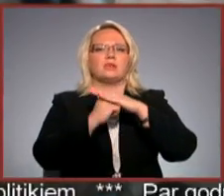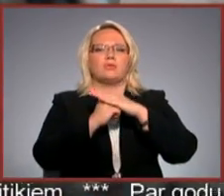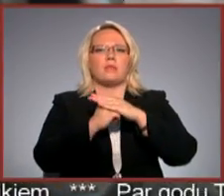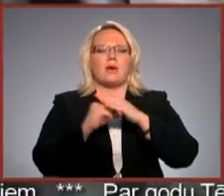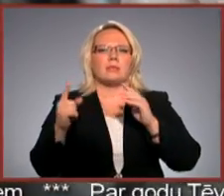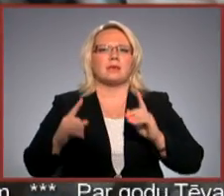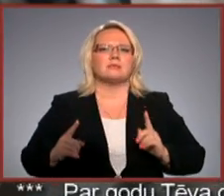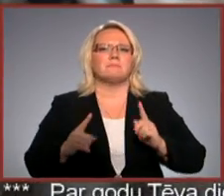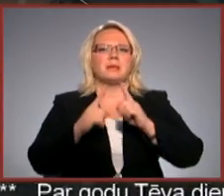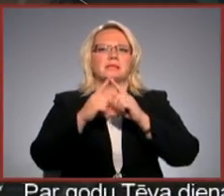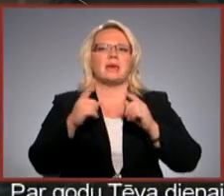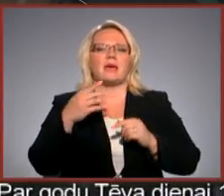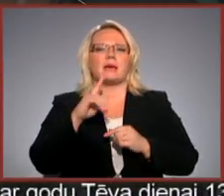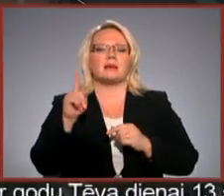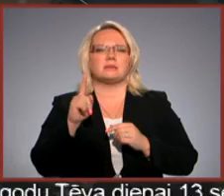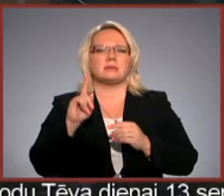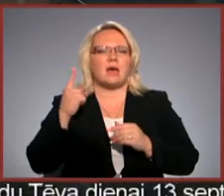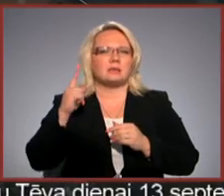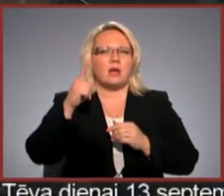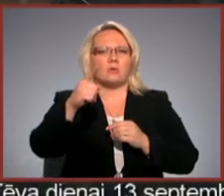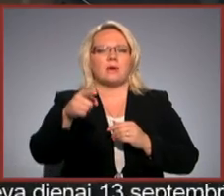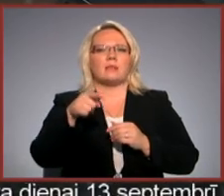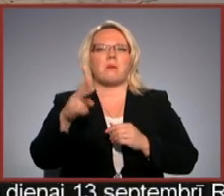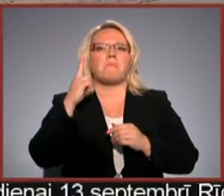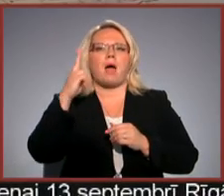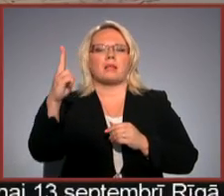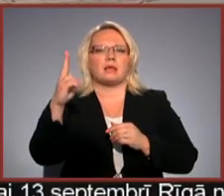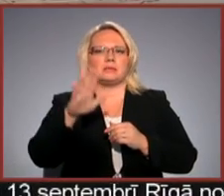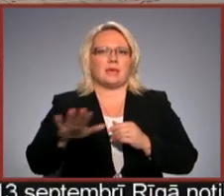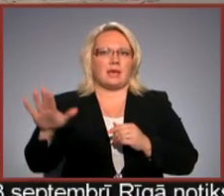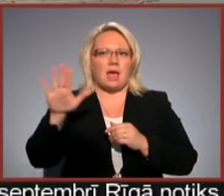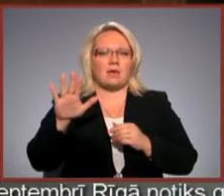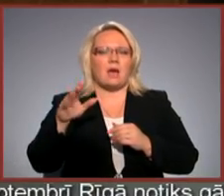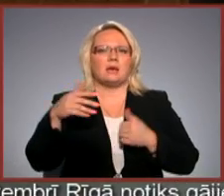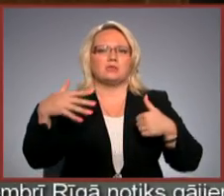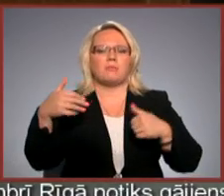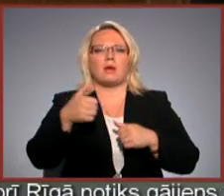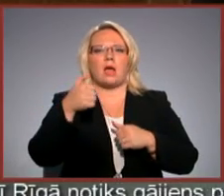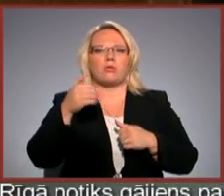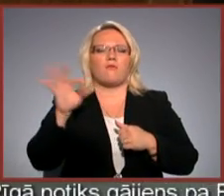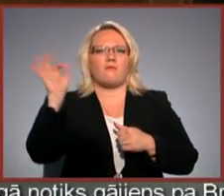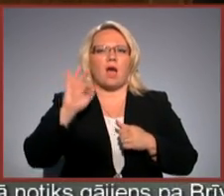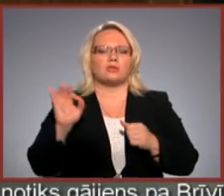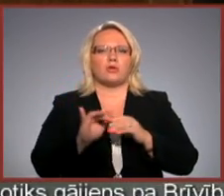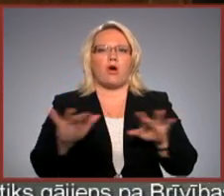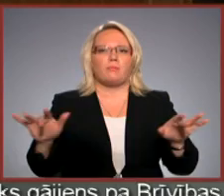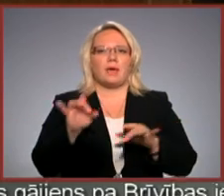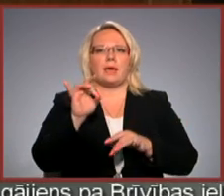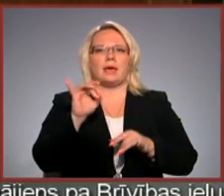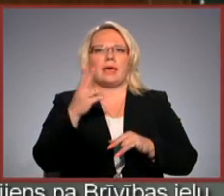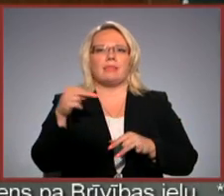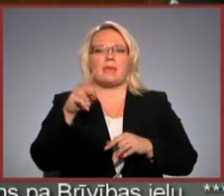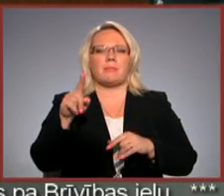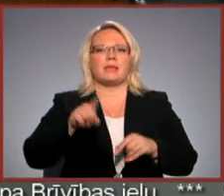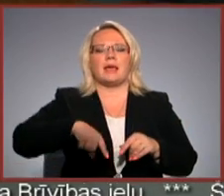kas aiztraucās tajā pārlaicīgajā. 60. gadu vārts kompanista Paula Hindemita operā